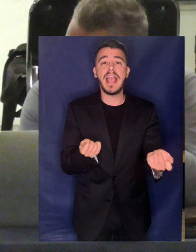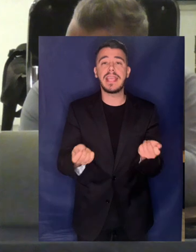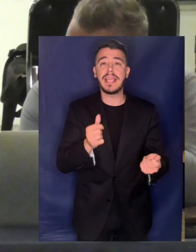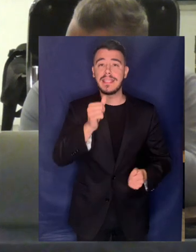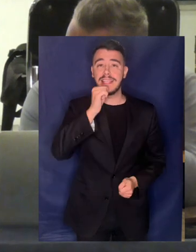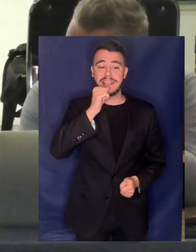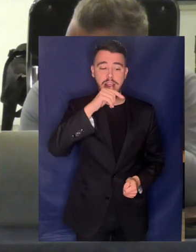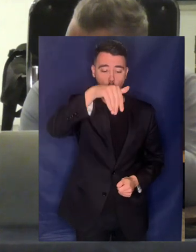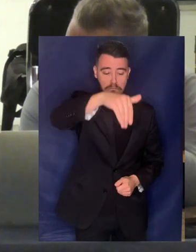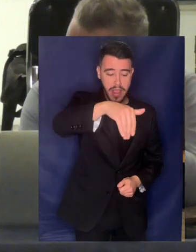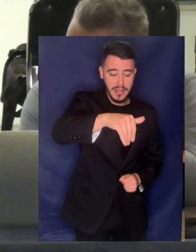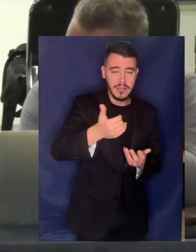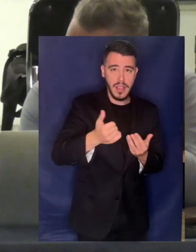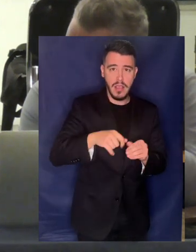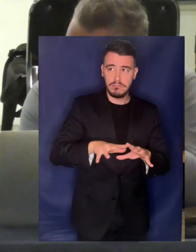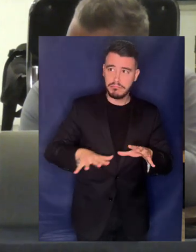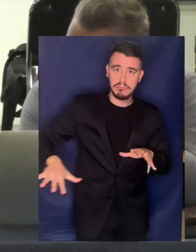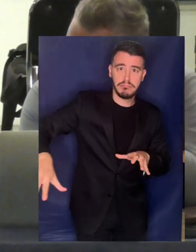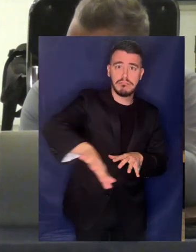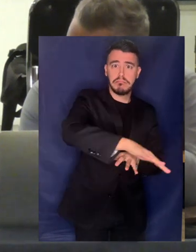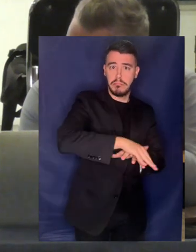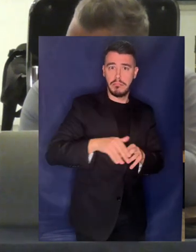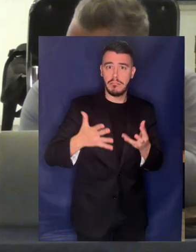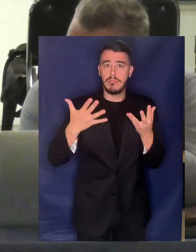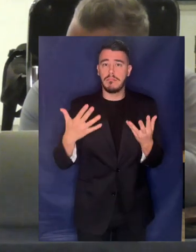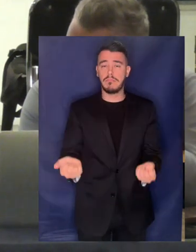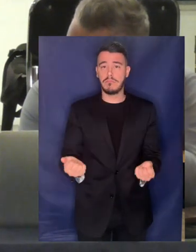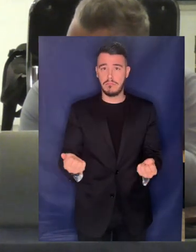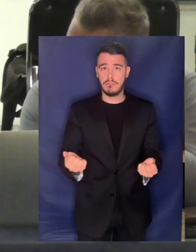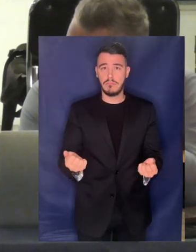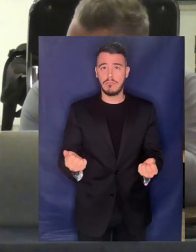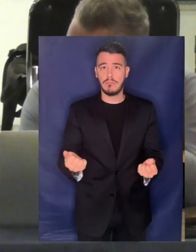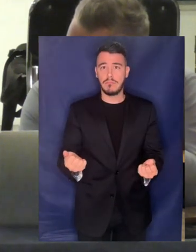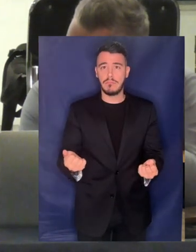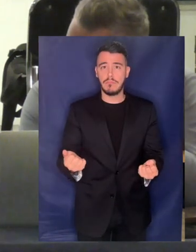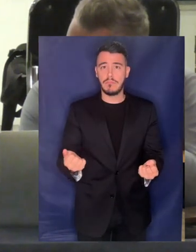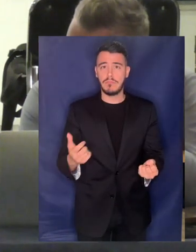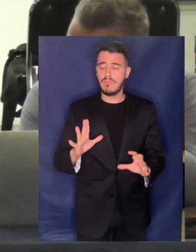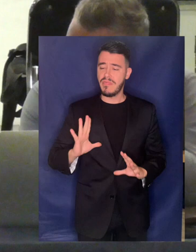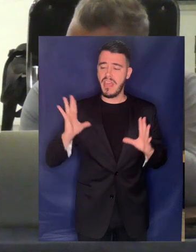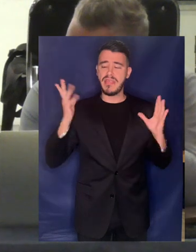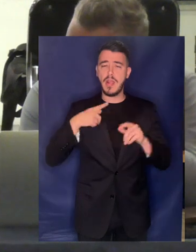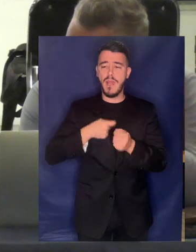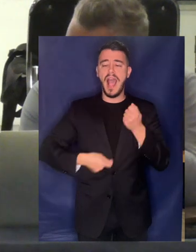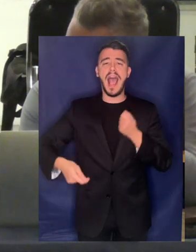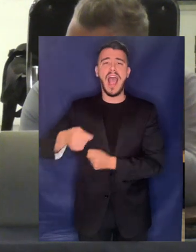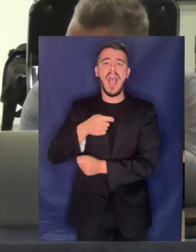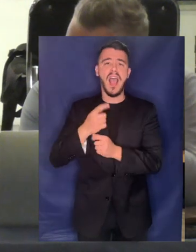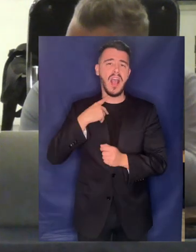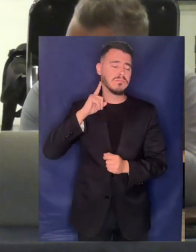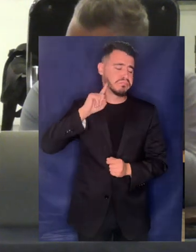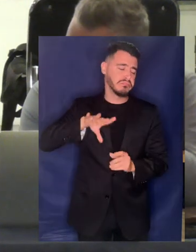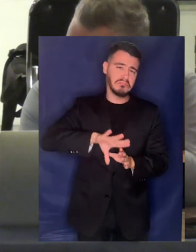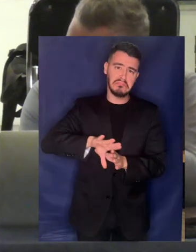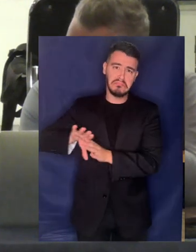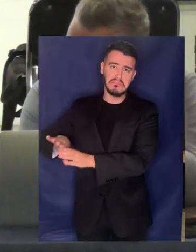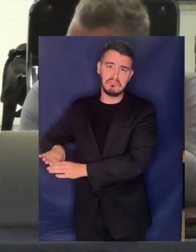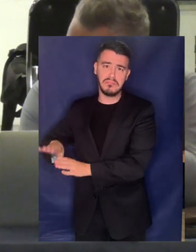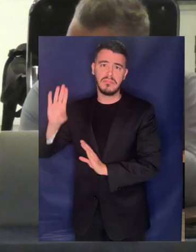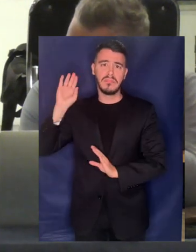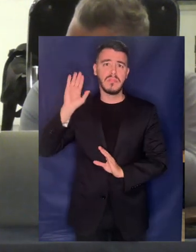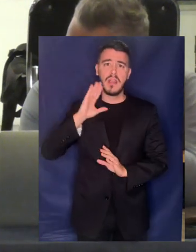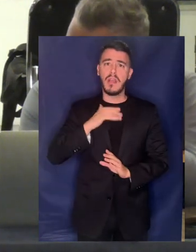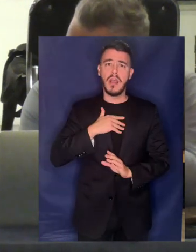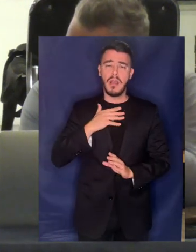αψηφίσουν τους κανόνες της εσωτερικής αγοράς και να απαγορευτεί η απελευθέρωση της αγοράς των υπηρεσιών